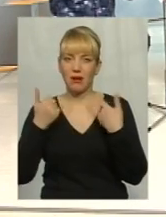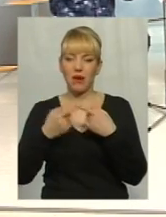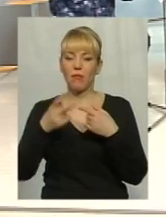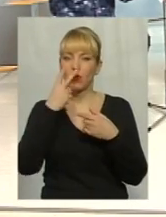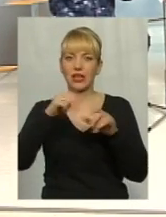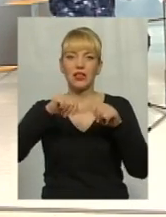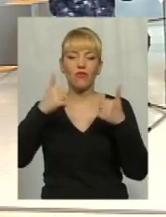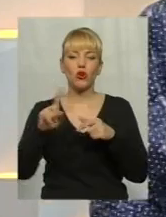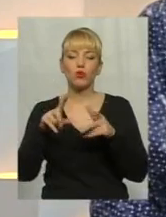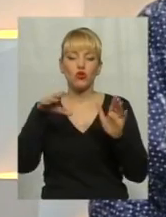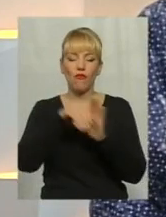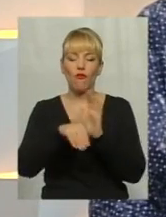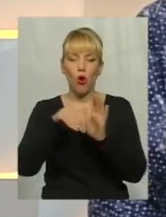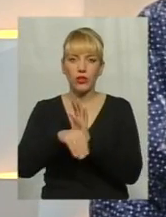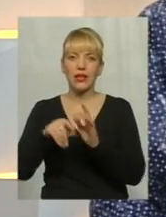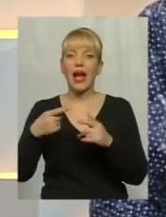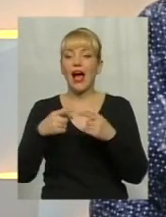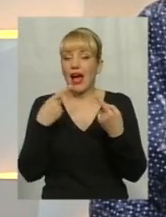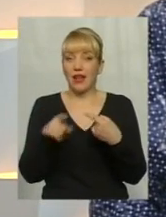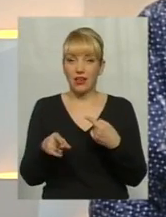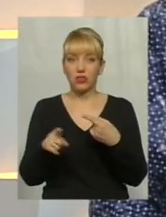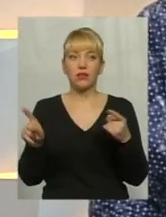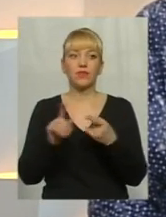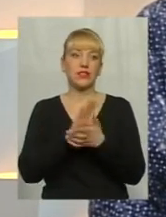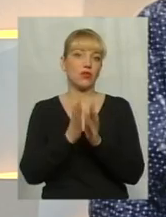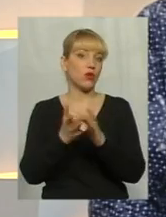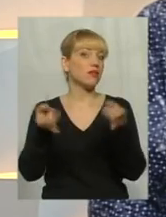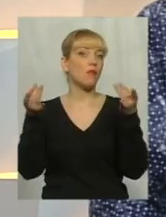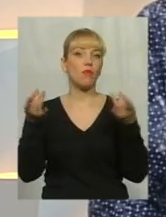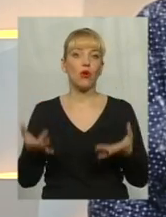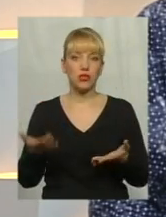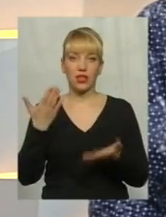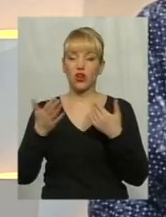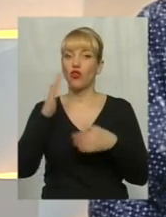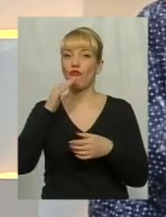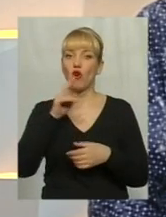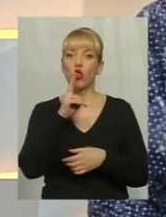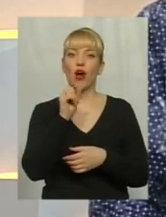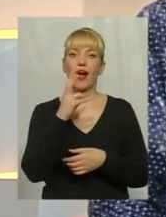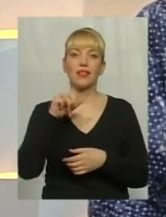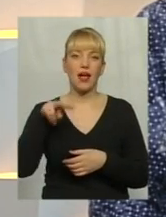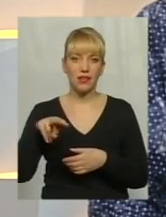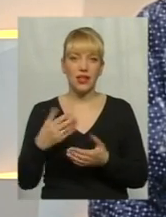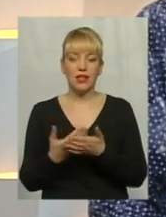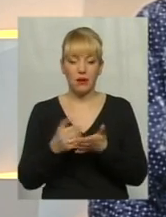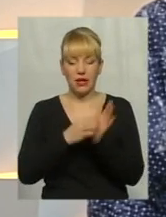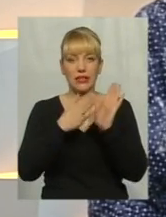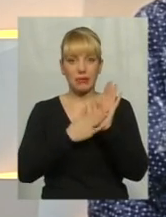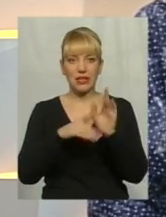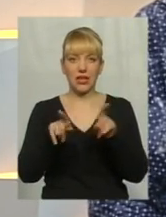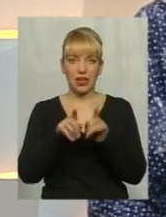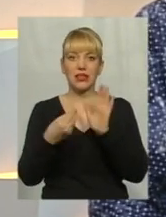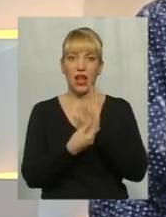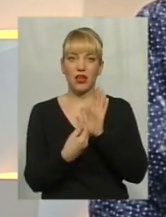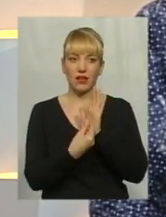входить, і все. А вся решта, тобто, ситуація досить простенька. Якщо Водоканал, наприклад, нарахував собі такий тариф, він